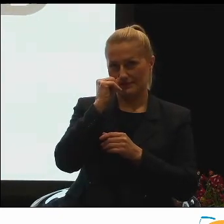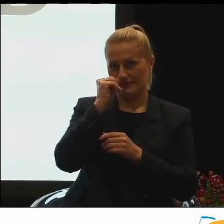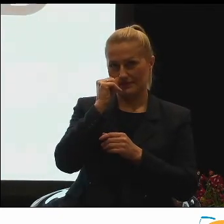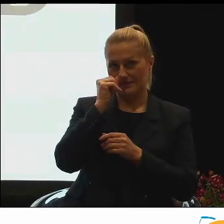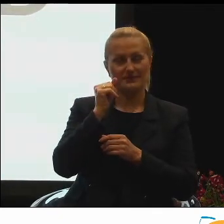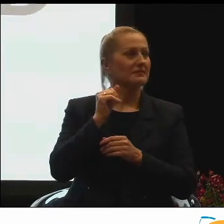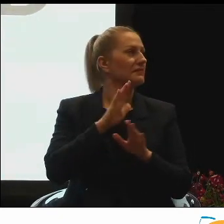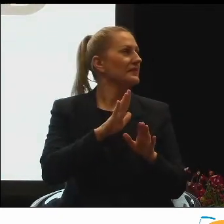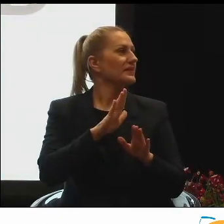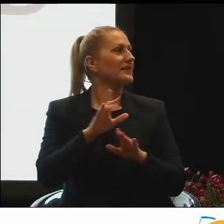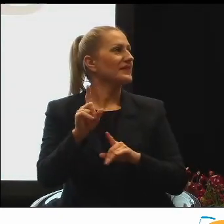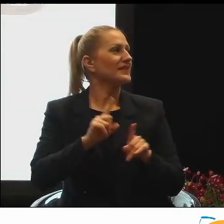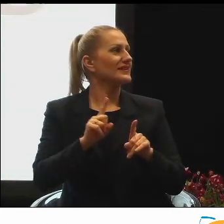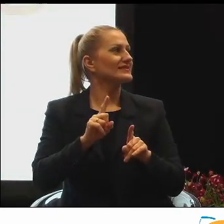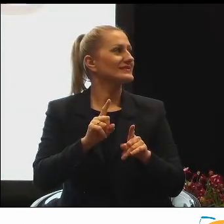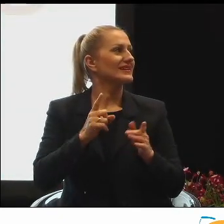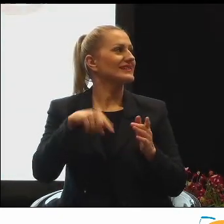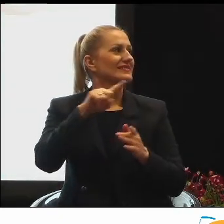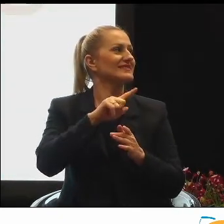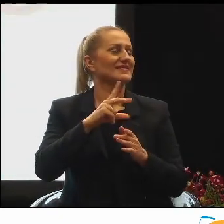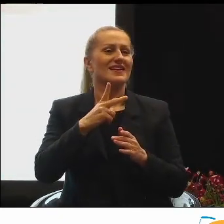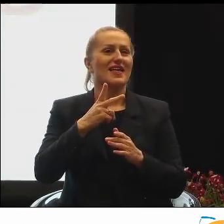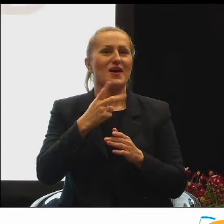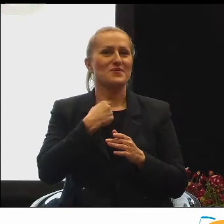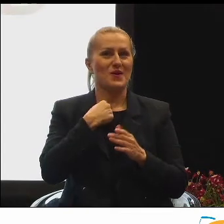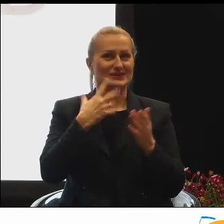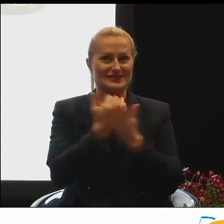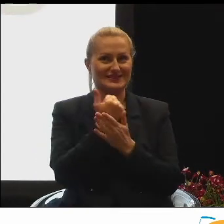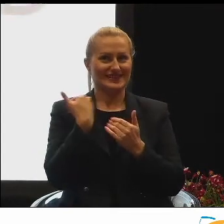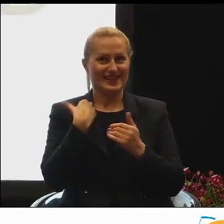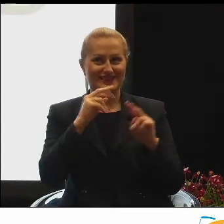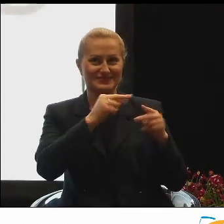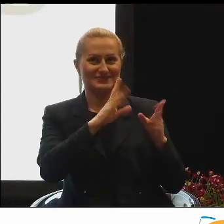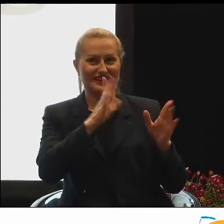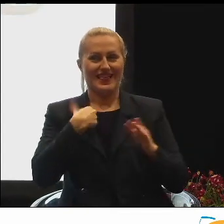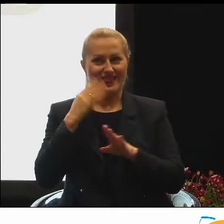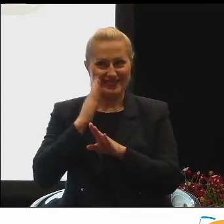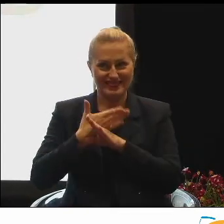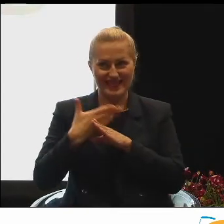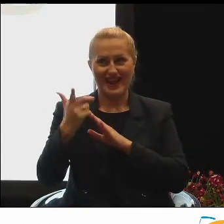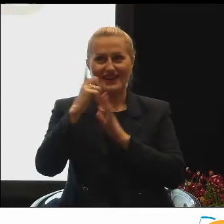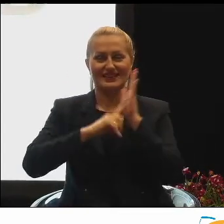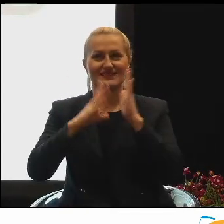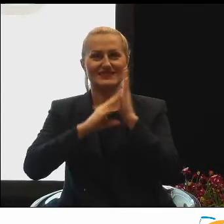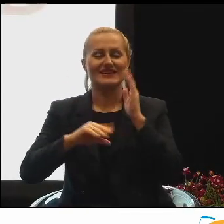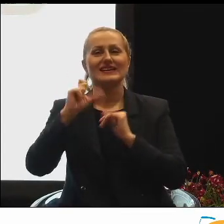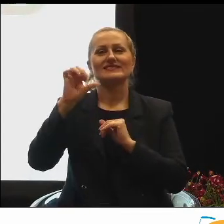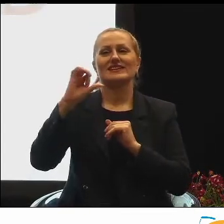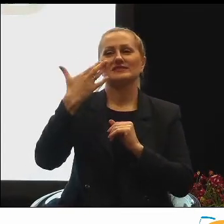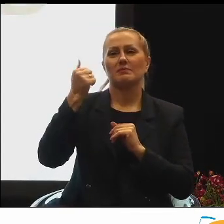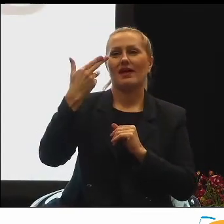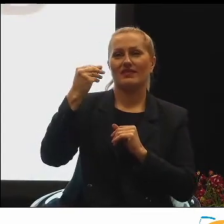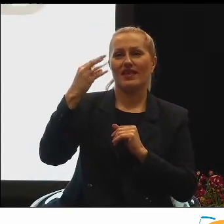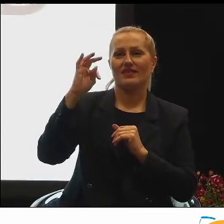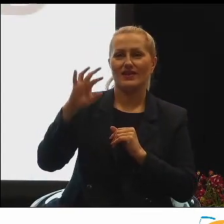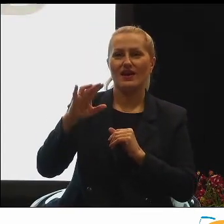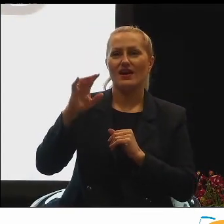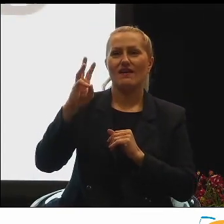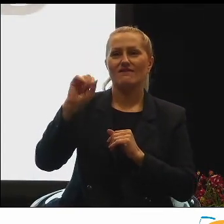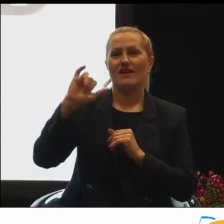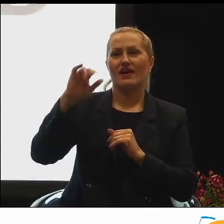Rozumiem, że nie przejmujesz jeszcze głosu, więc pozwolę sobie dalej kontynuować. Kaszmanent Wakefield Polska.